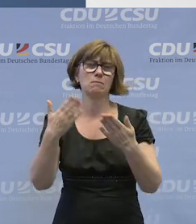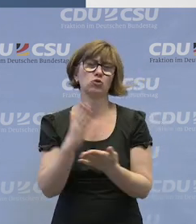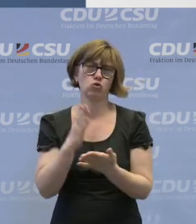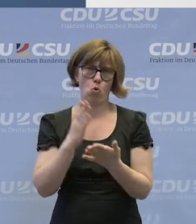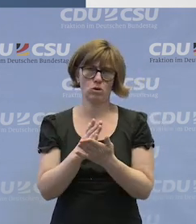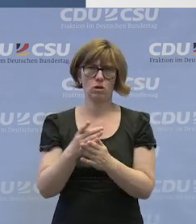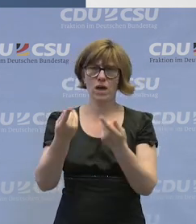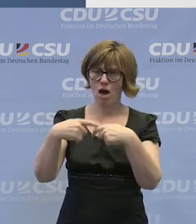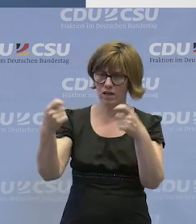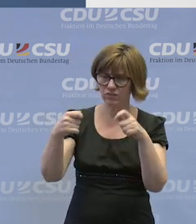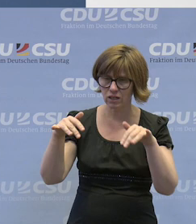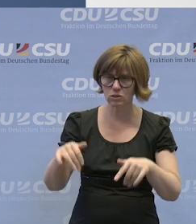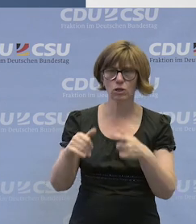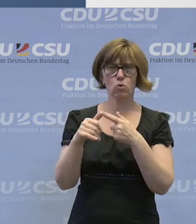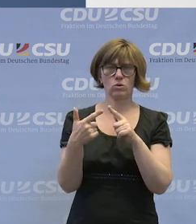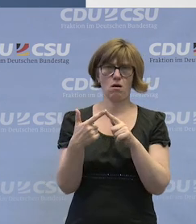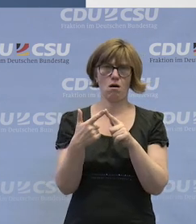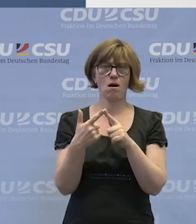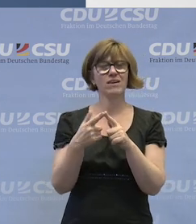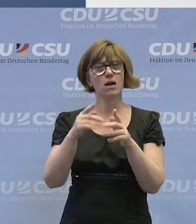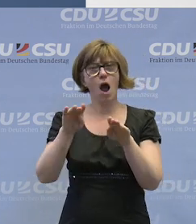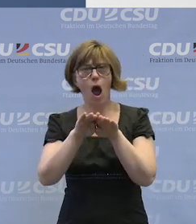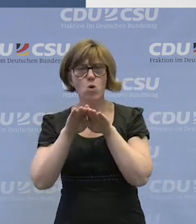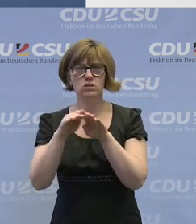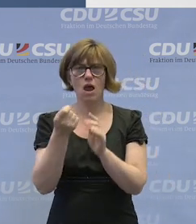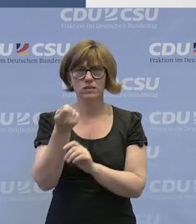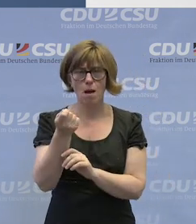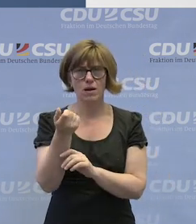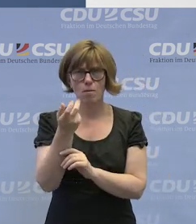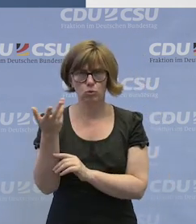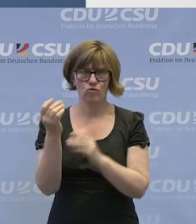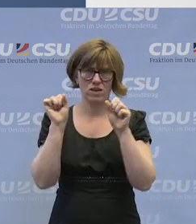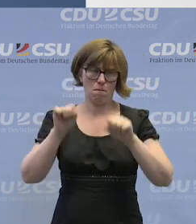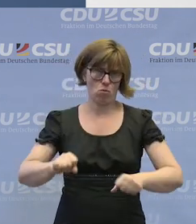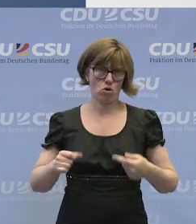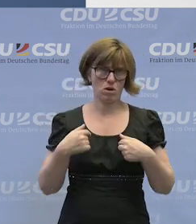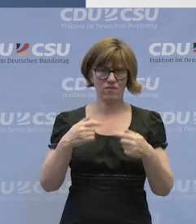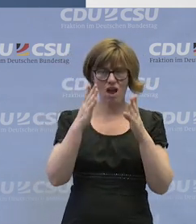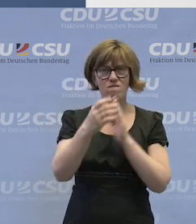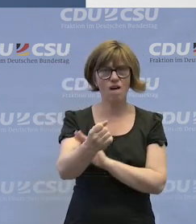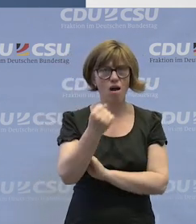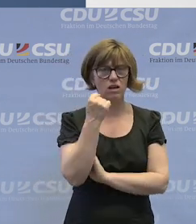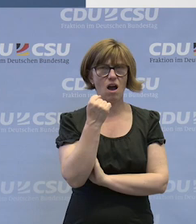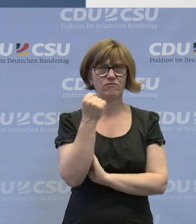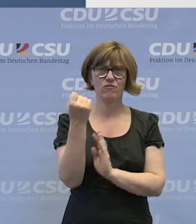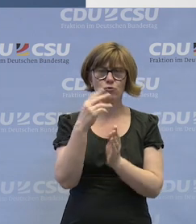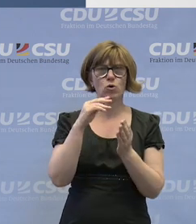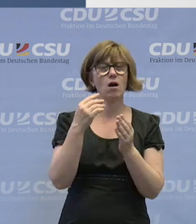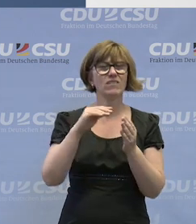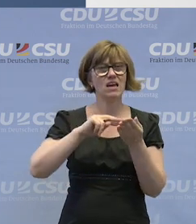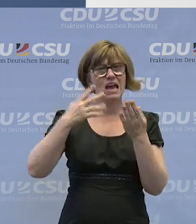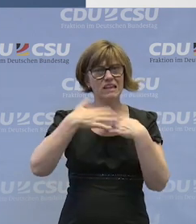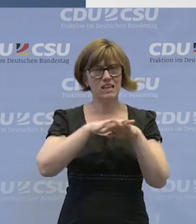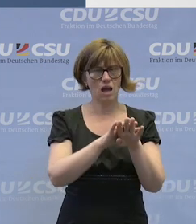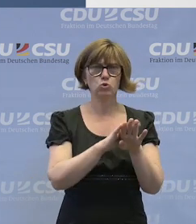Anders finanziert, durchaus Ausgleichsabgabemittel und so weiter. Also wir haben in Saarland Fachkräfte für betriebliche Integration, auch in Rheinland